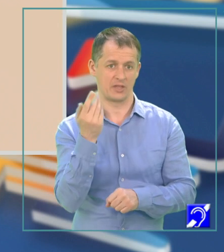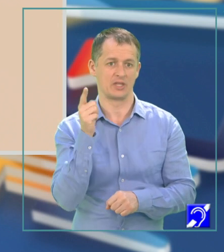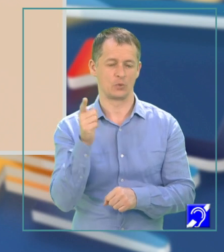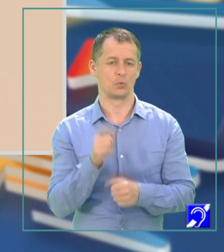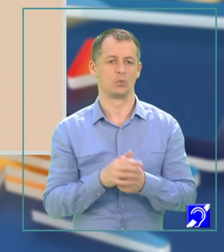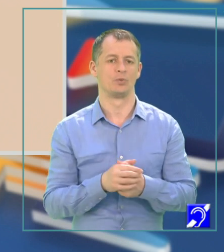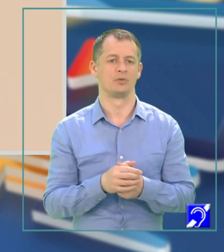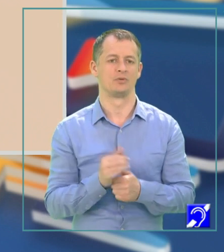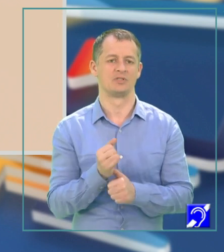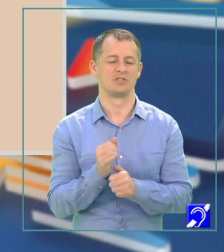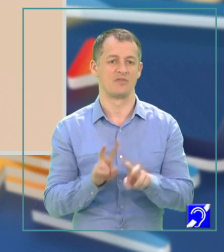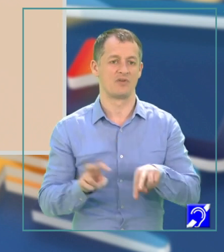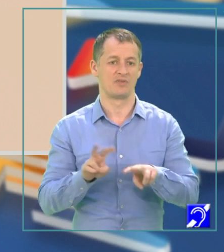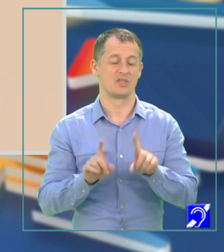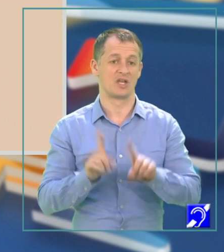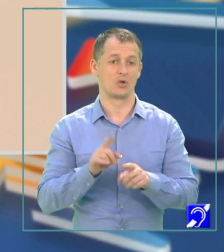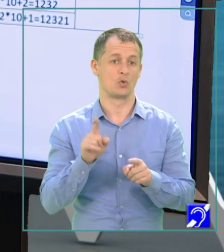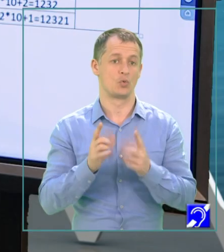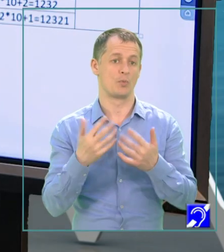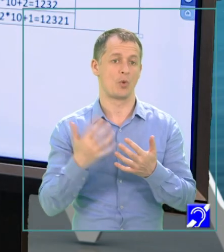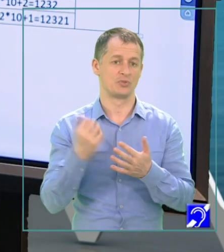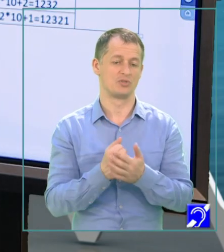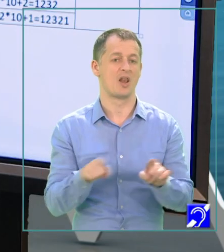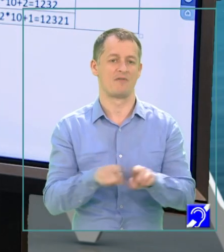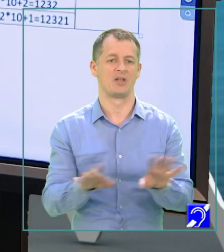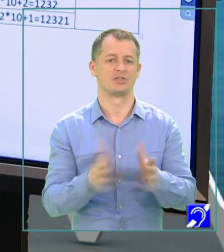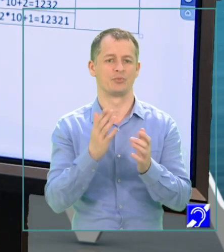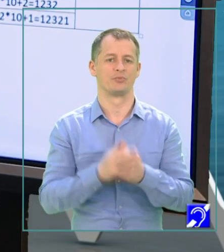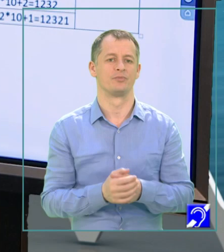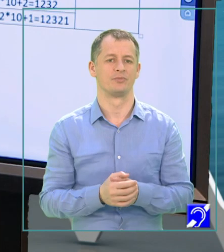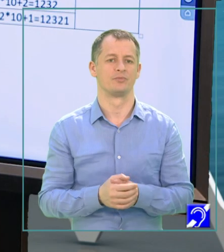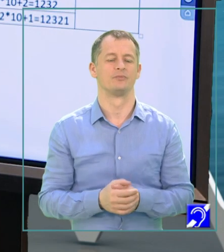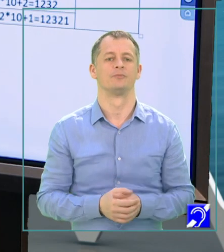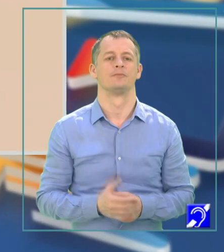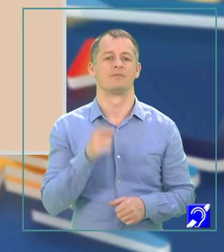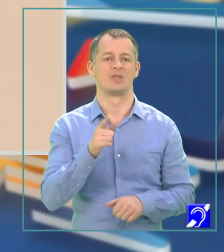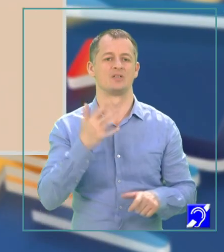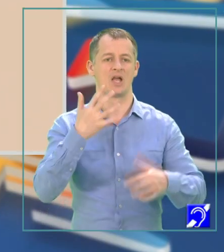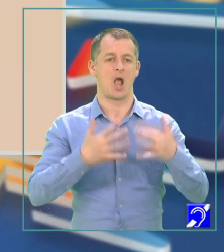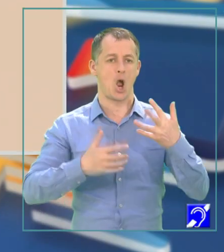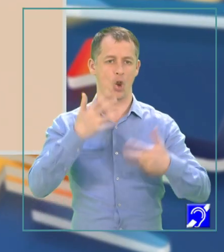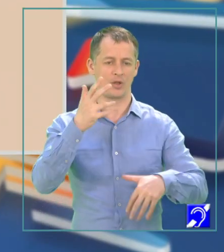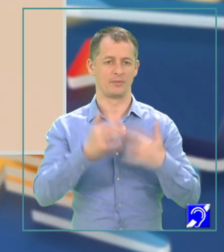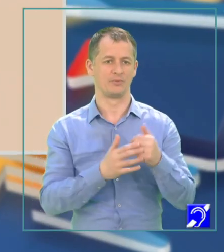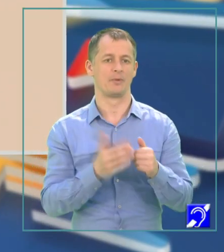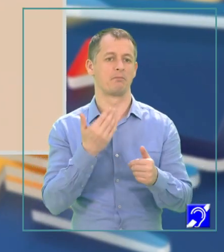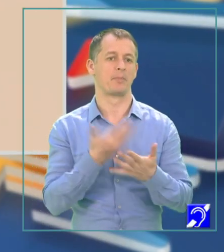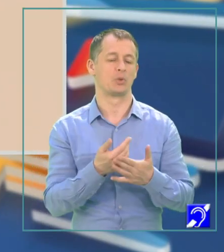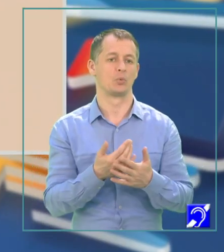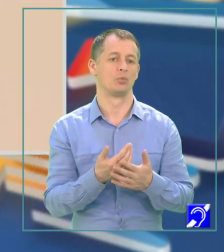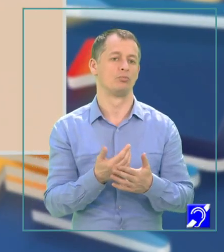verifică dacă numărul obținut este egal cu numărul inițial. Aici este A algoritmul pentru numărul de tip palindrom.